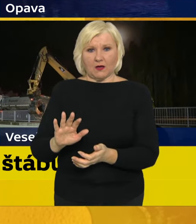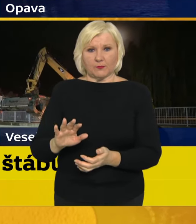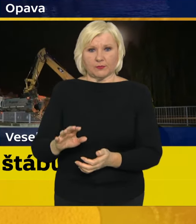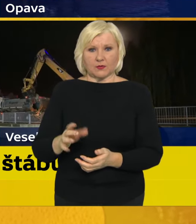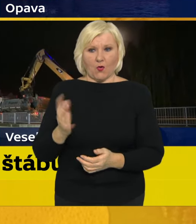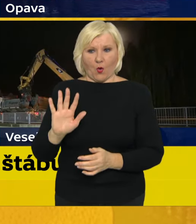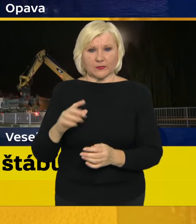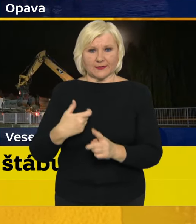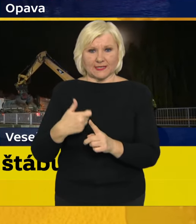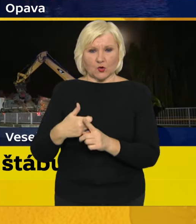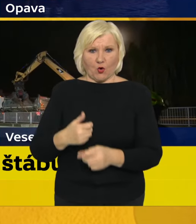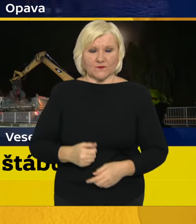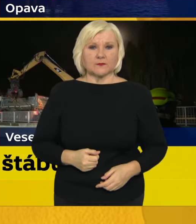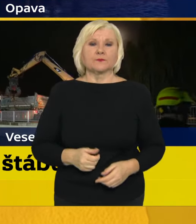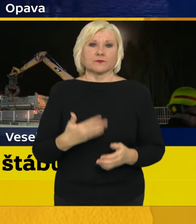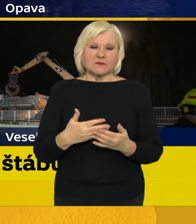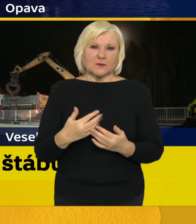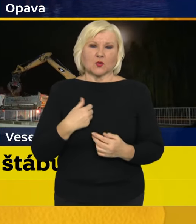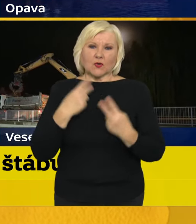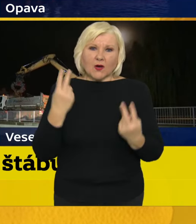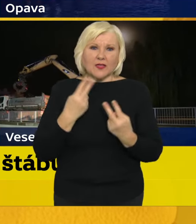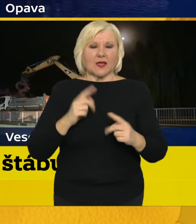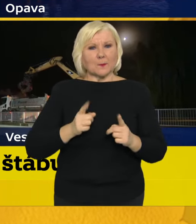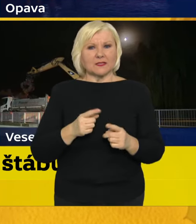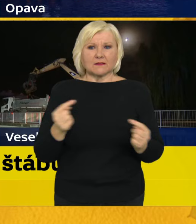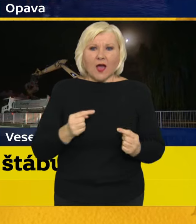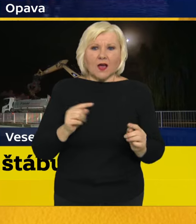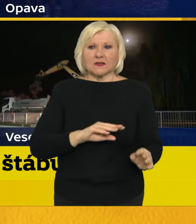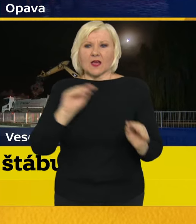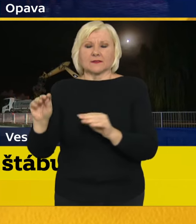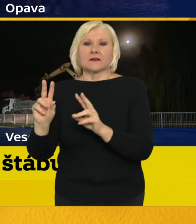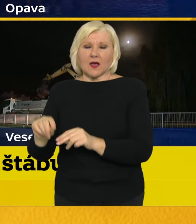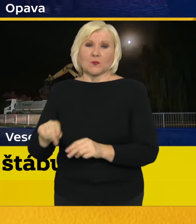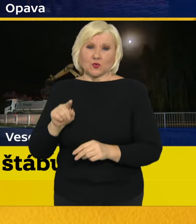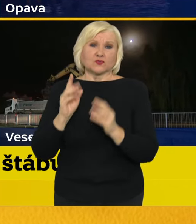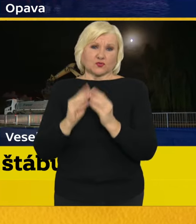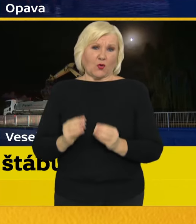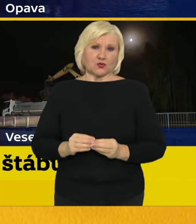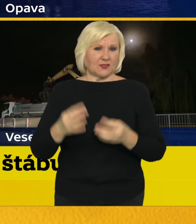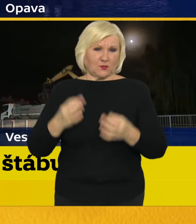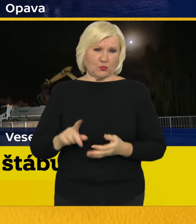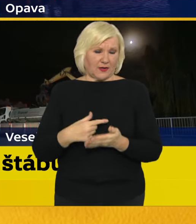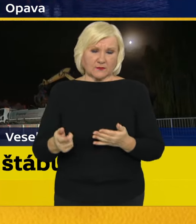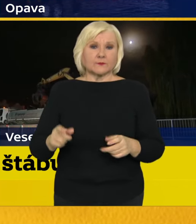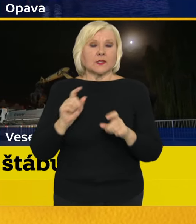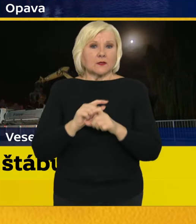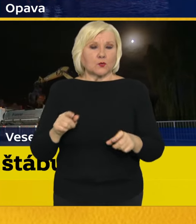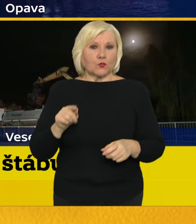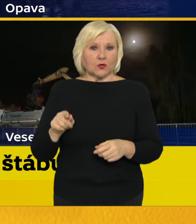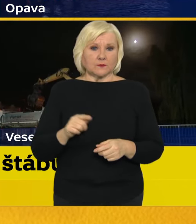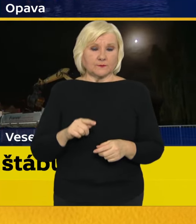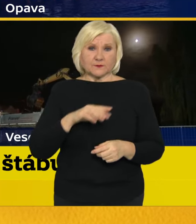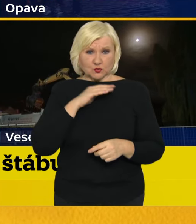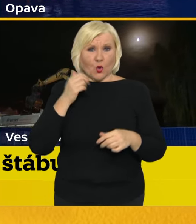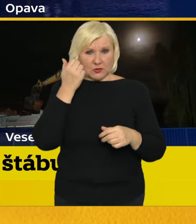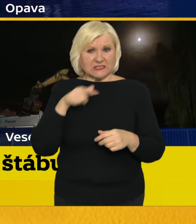městě. Takže my samozřejmě hledáme náhradní řešení, je to velmi komplikované, není to jednoduché, protože tam se nejedná o malé počty